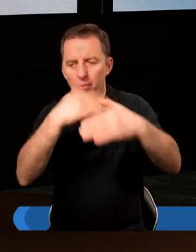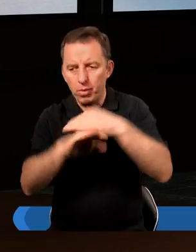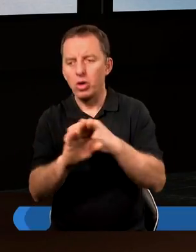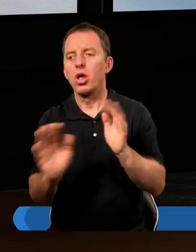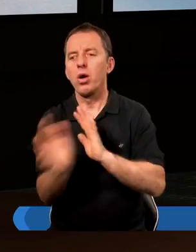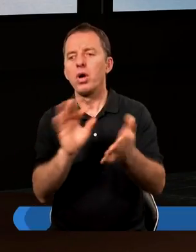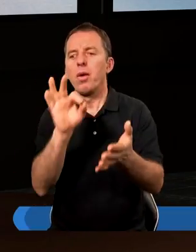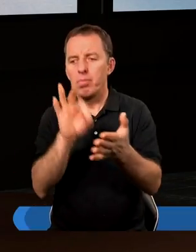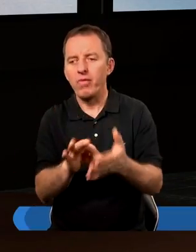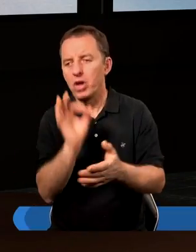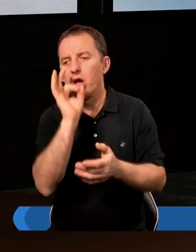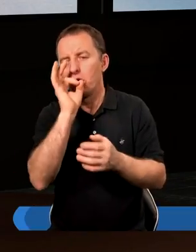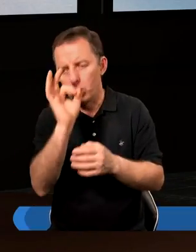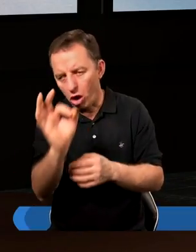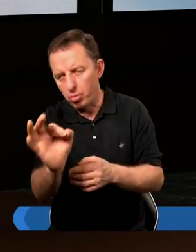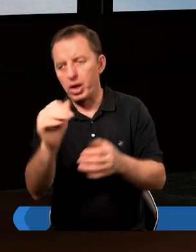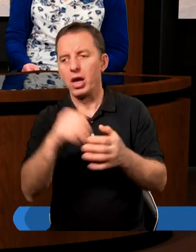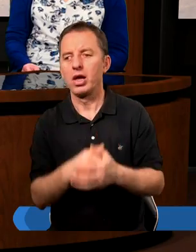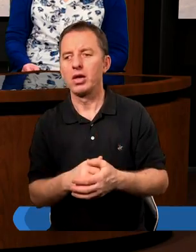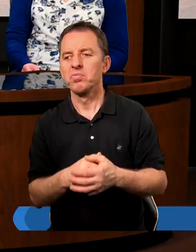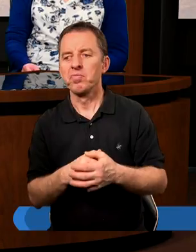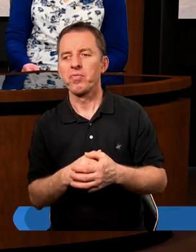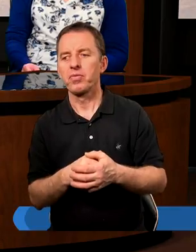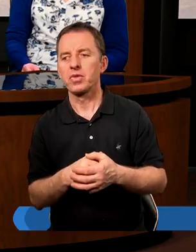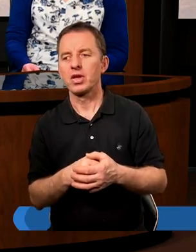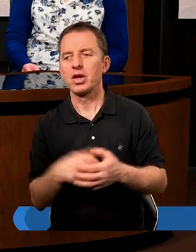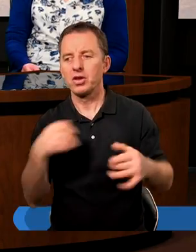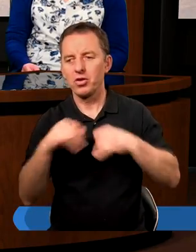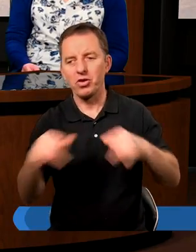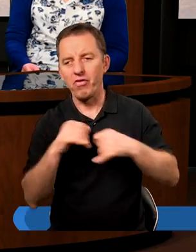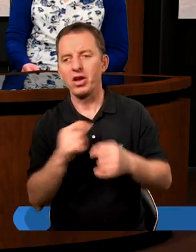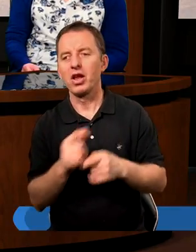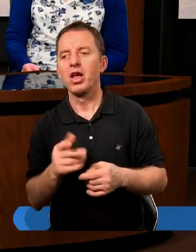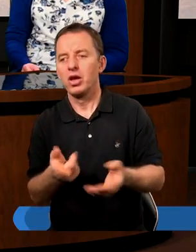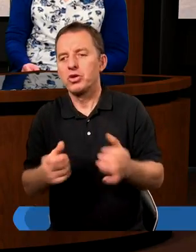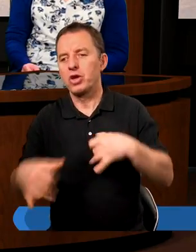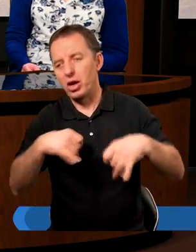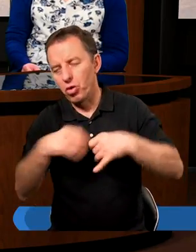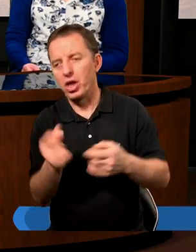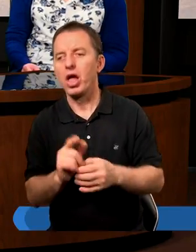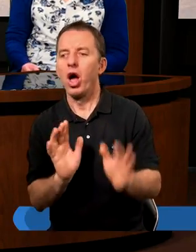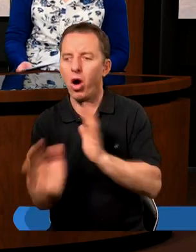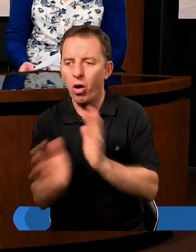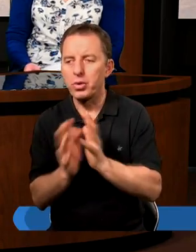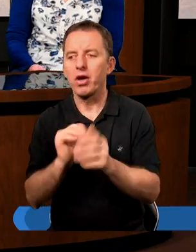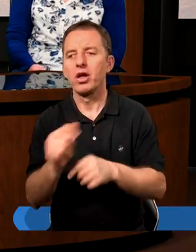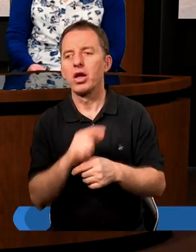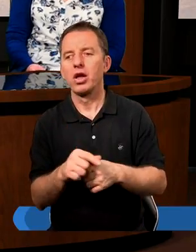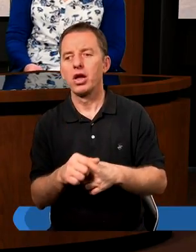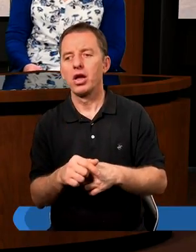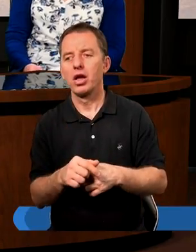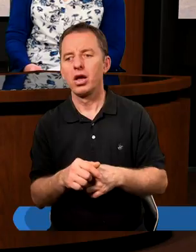opiekę pewne dobra. Zarządzcami. To szafowanie, czyli zarządzanie, opiekowanie się